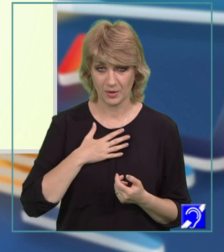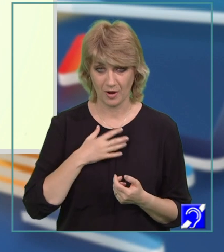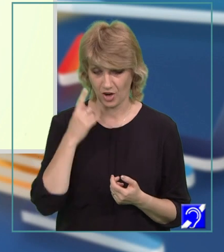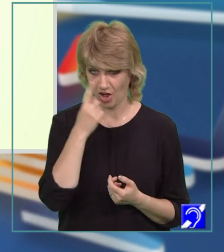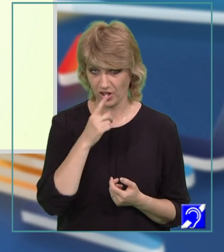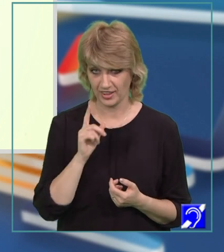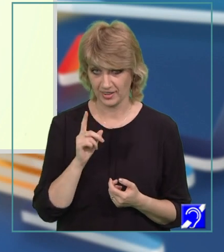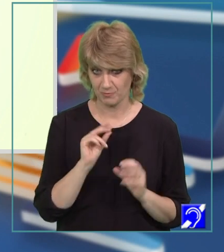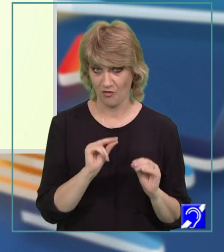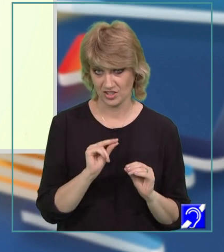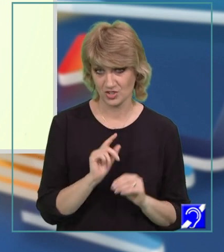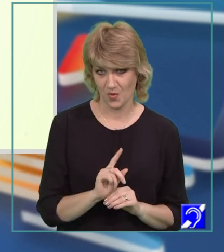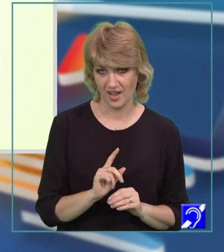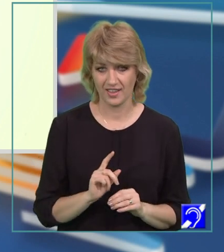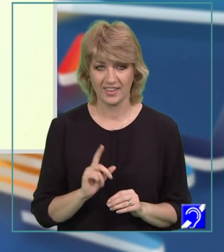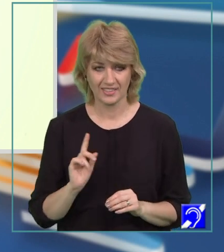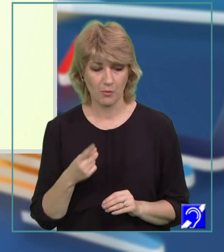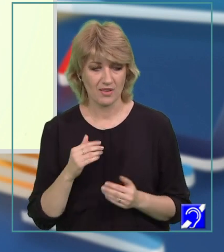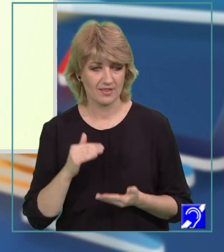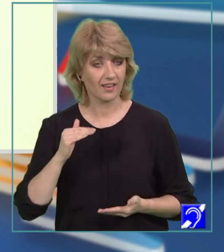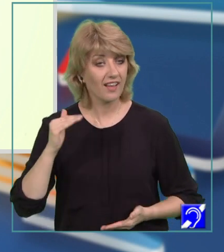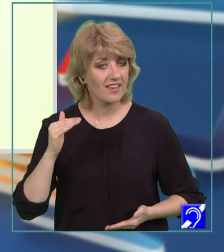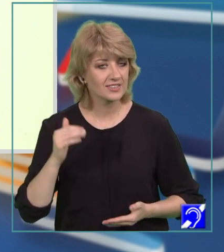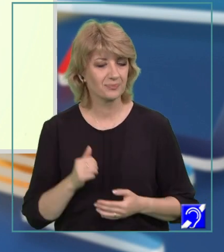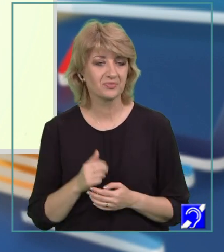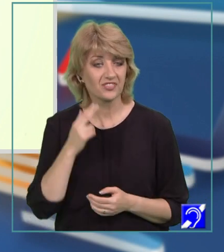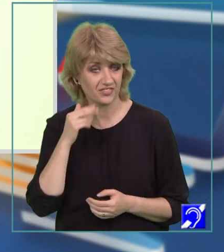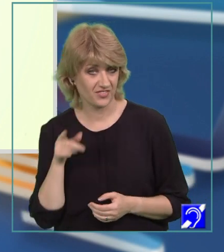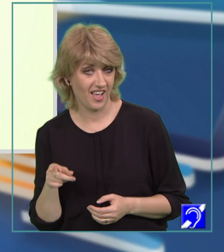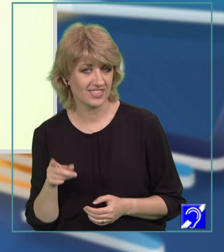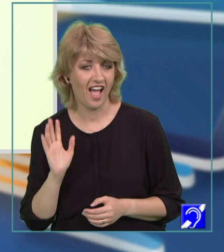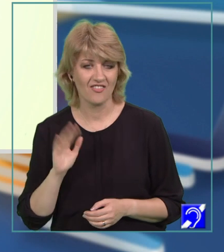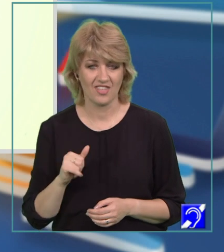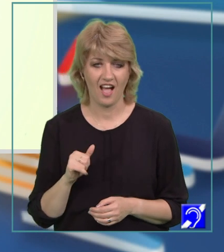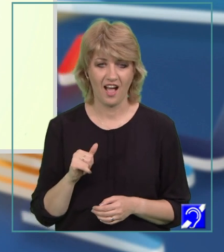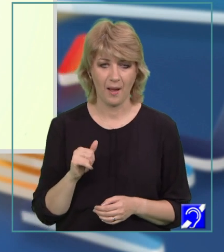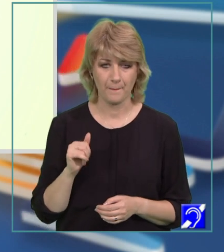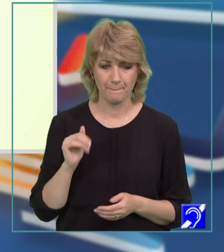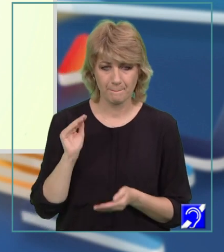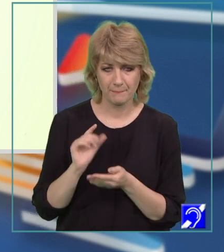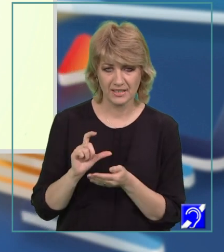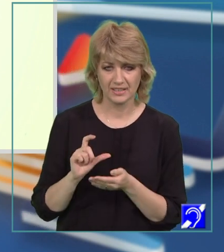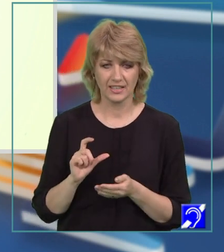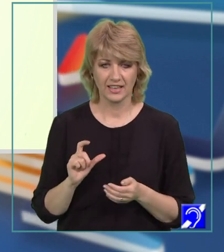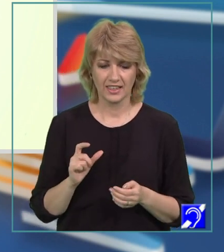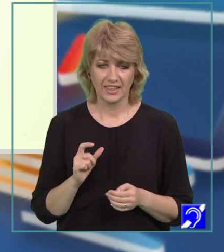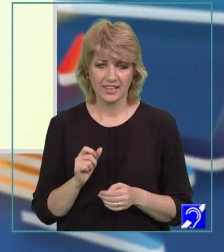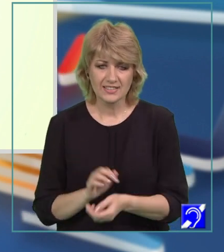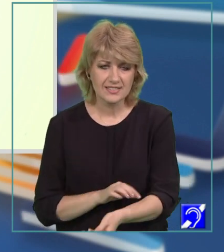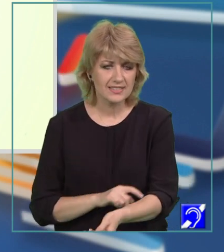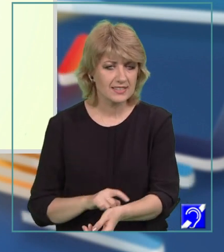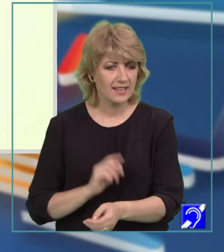în ochii lui de zire trebuia să crească. Antonia avea în miniatură instinctele de